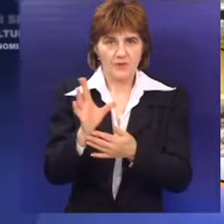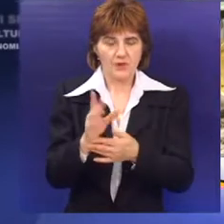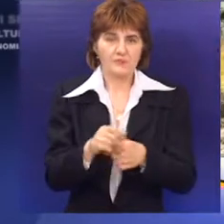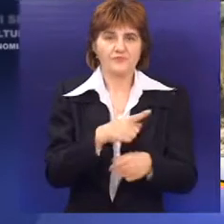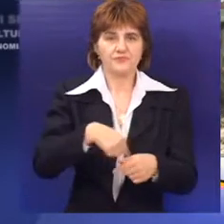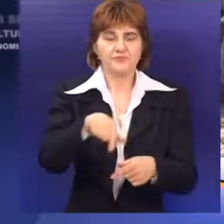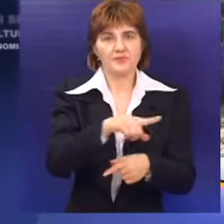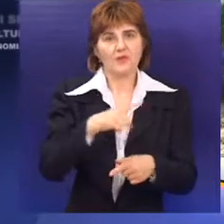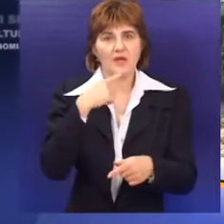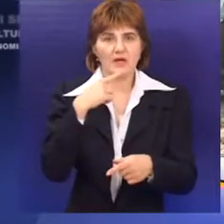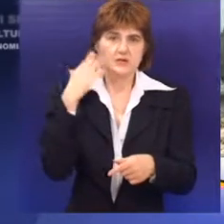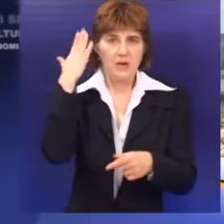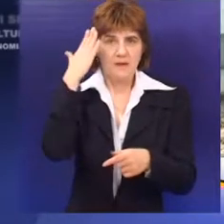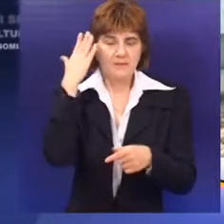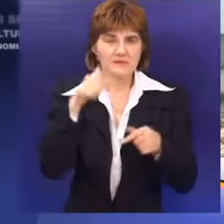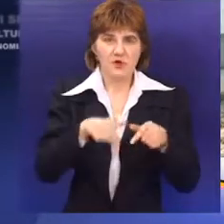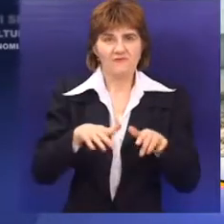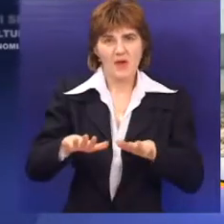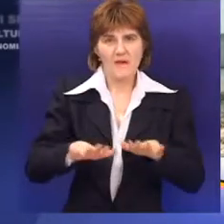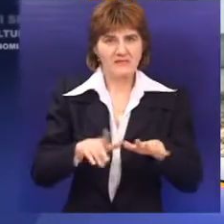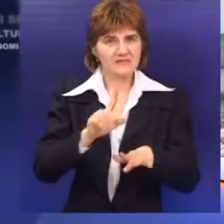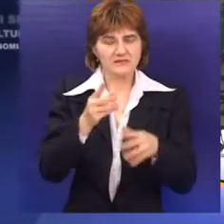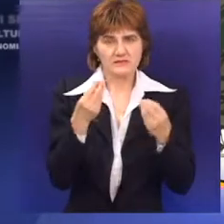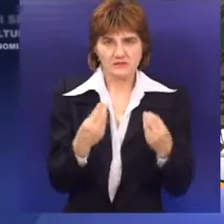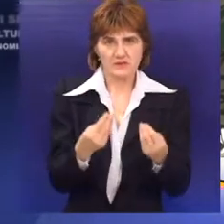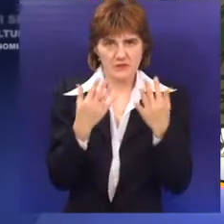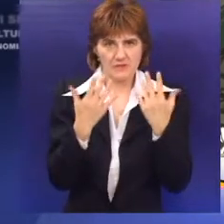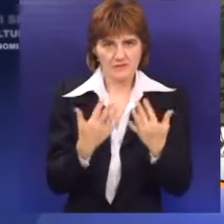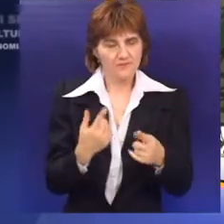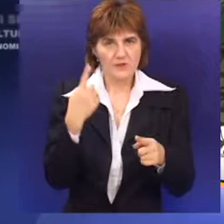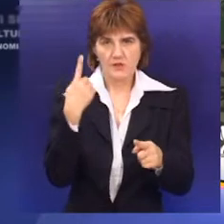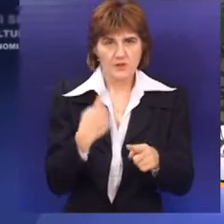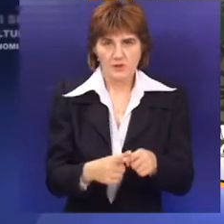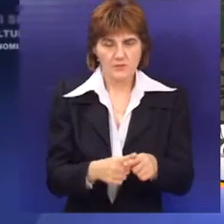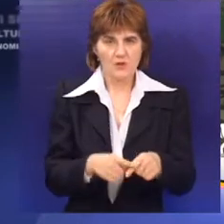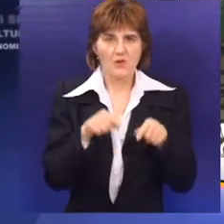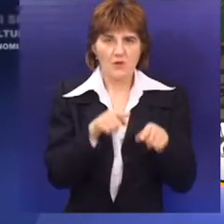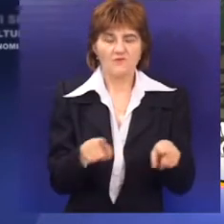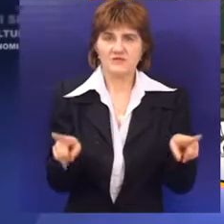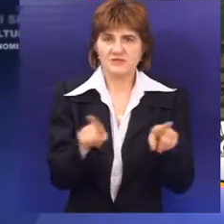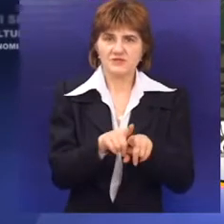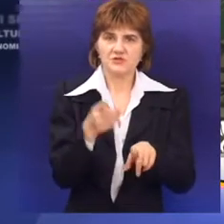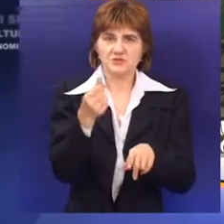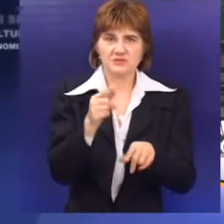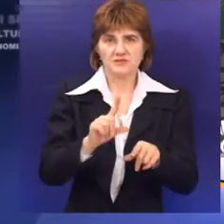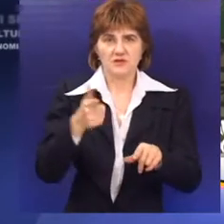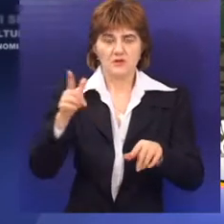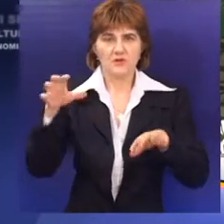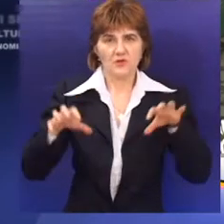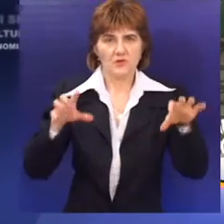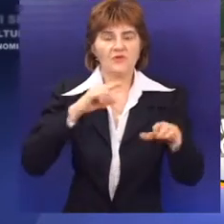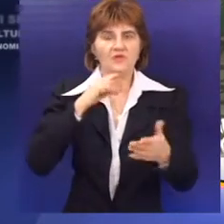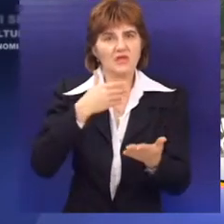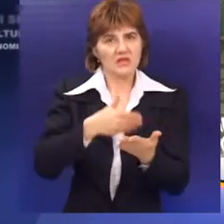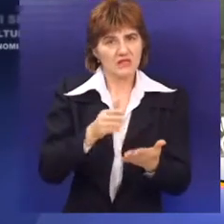poljoprivrednika smatraju da ova mera ministarstva nije adekvatna. Ovu tvrdnju pravdaju relativno sličnom cenom na tržištu, odnosno